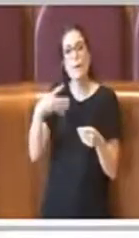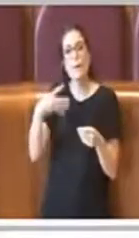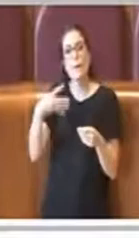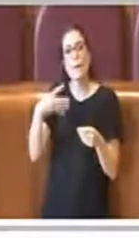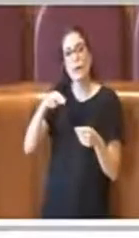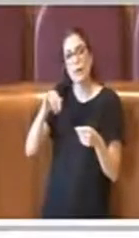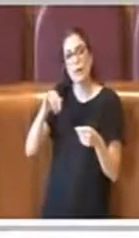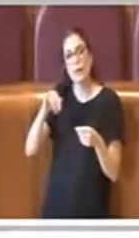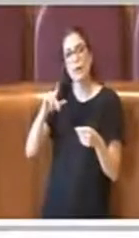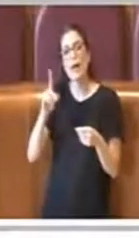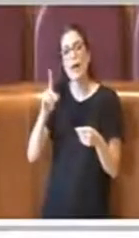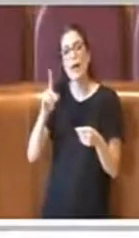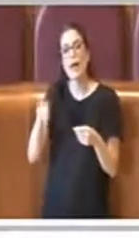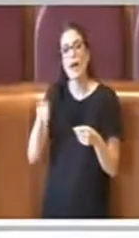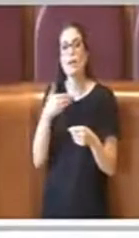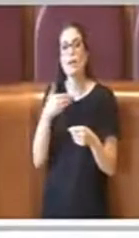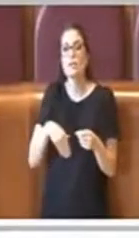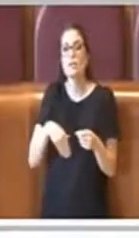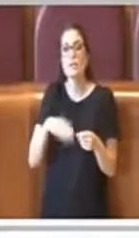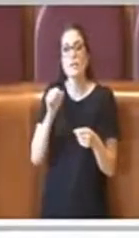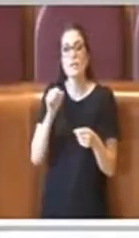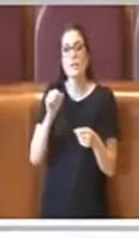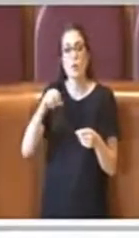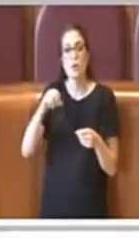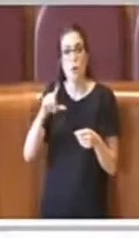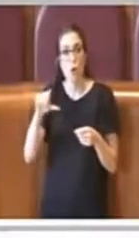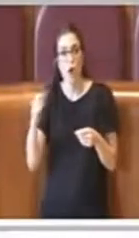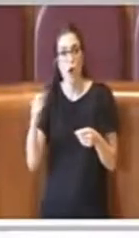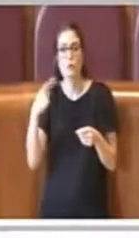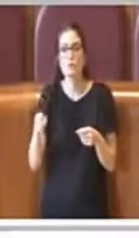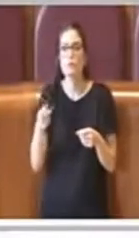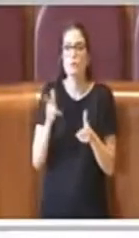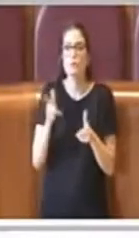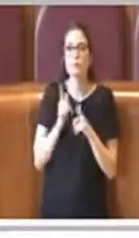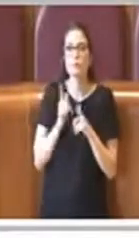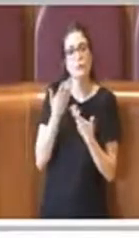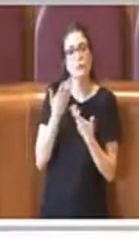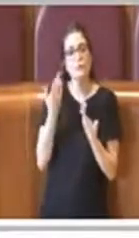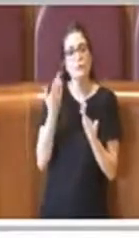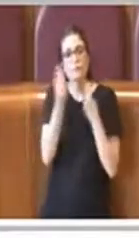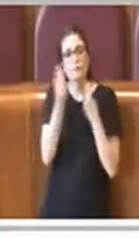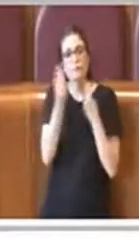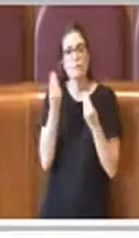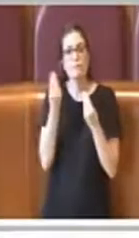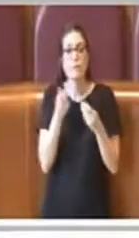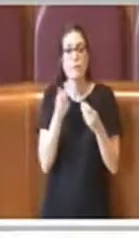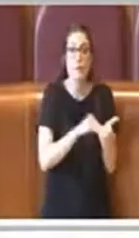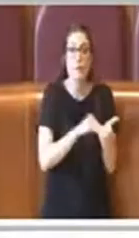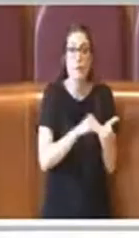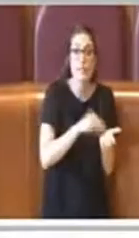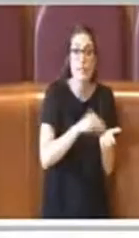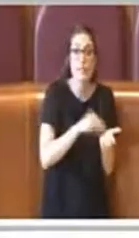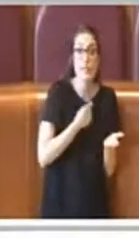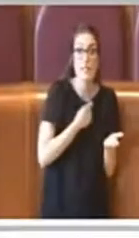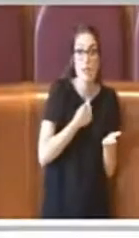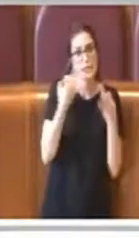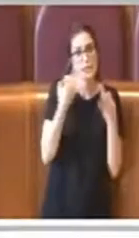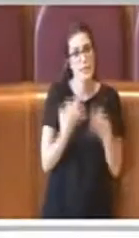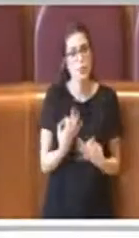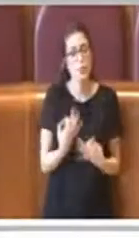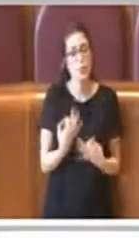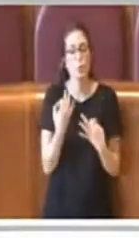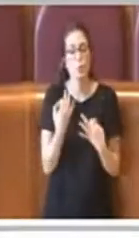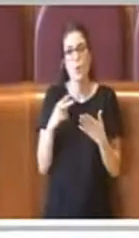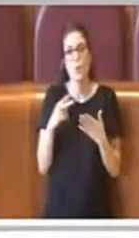consigliere Mennuni e della consigliere Zannola, che appunto mi facevano notare come di fatto un'apertura così limitata alla presenza del